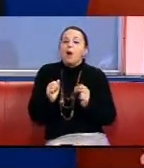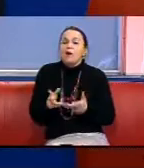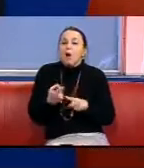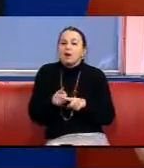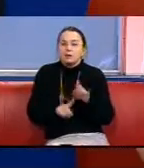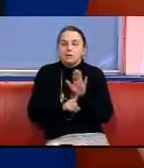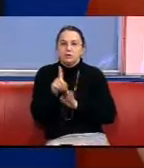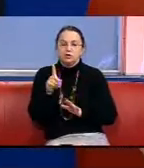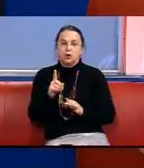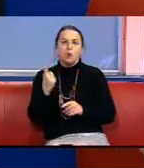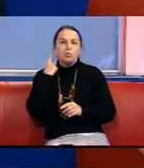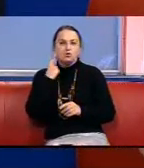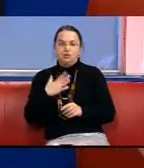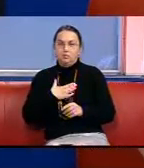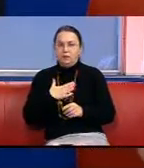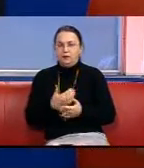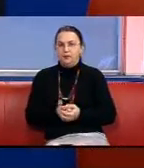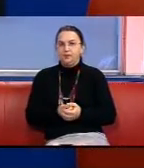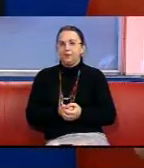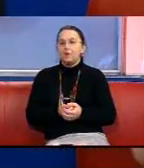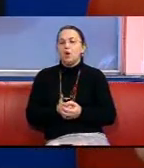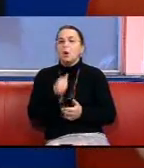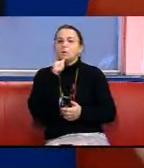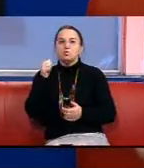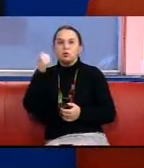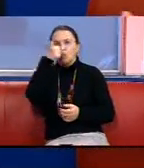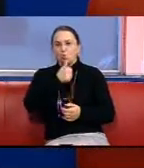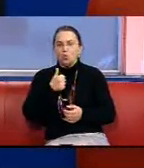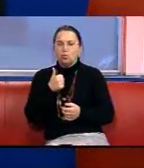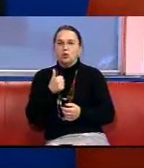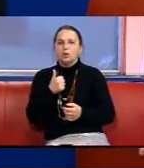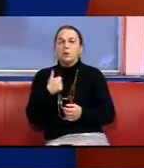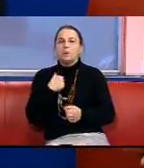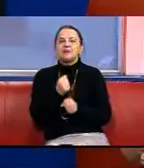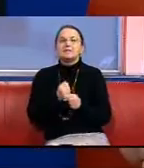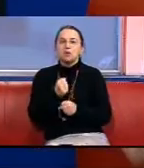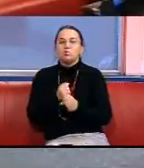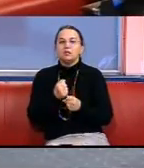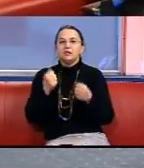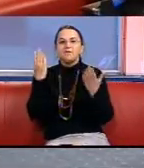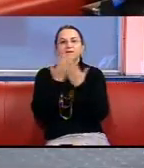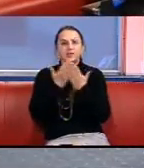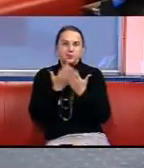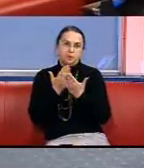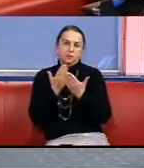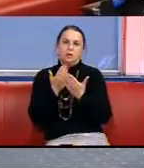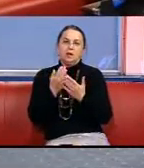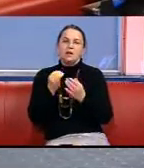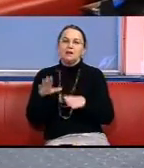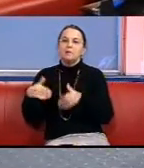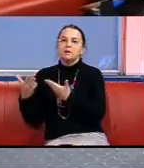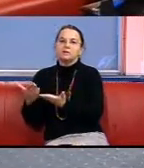розпочиналося? Почуй мене Минулого року ми зробили фільми, презентували його в